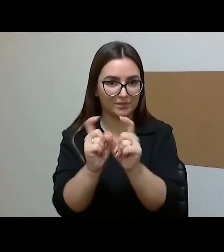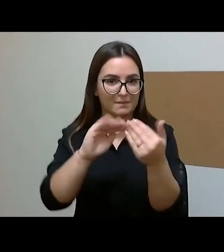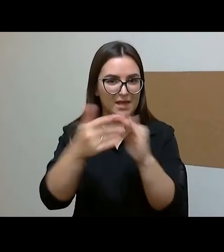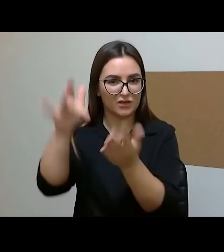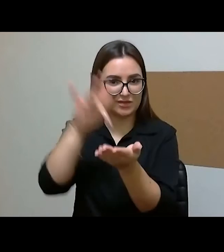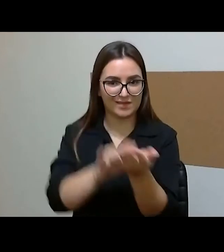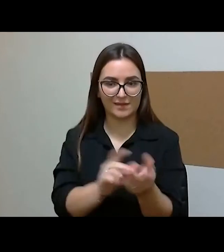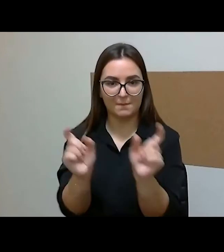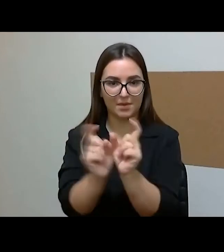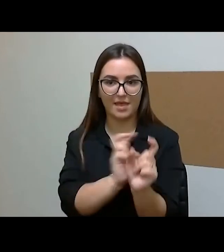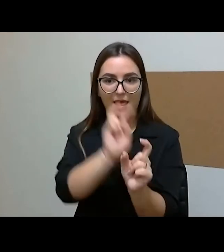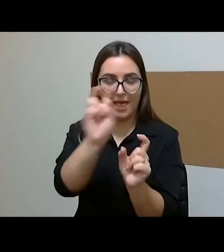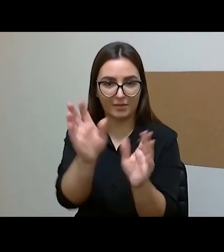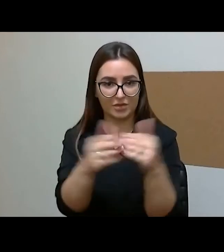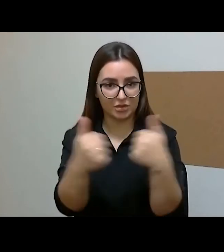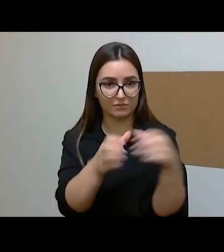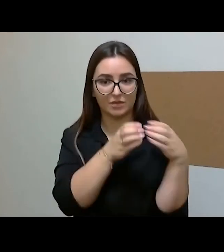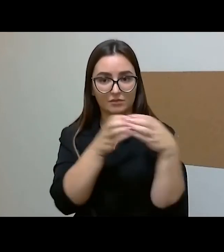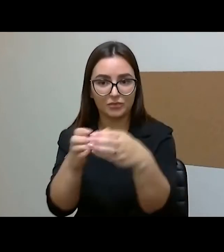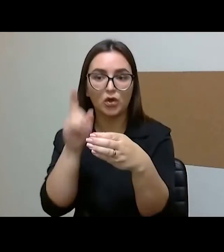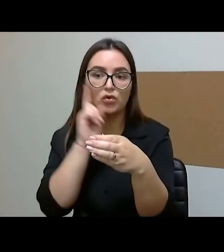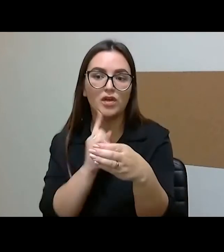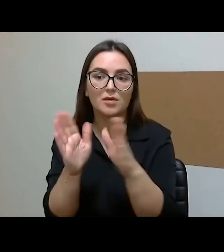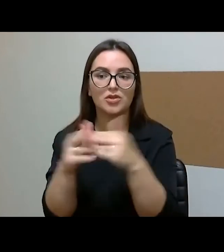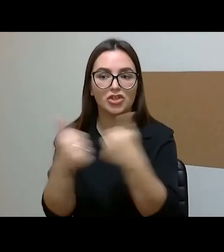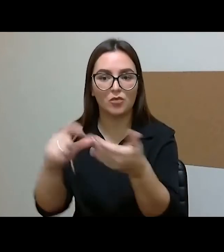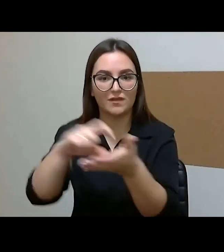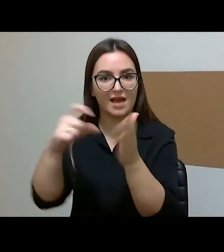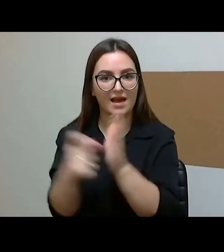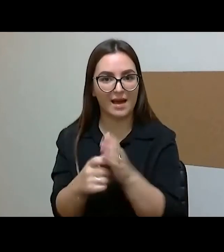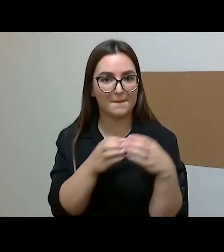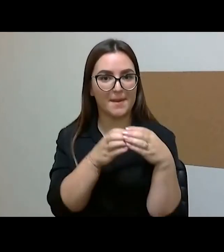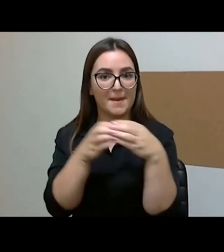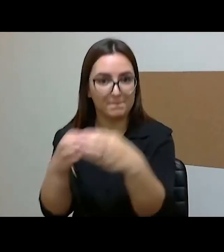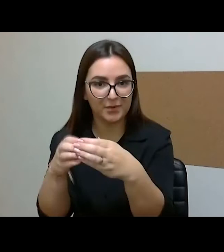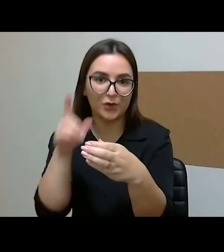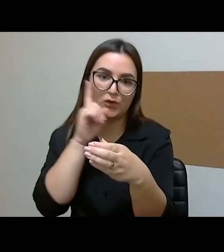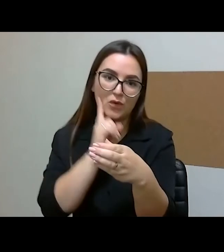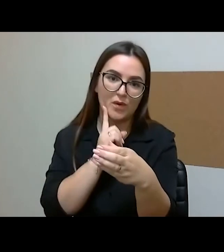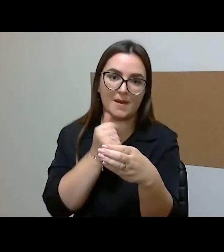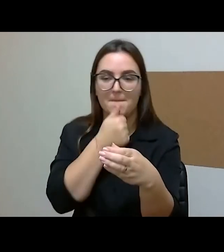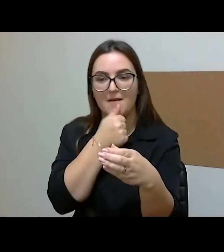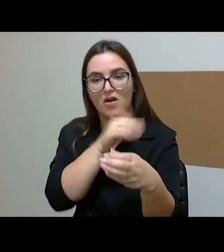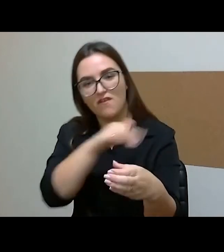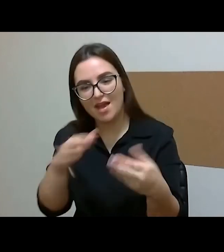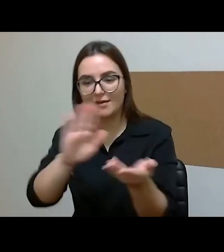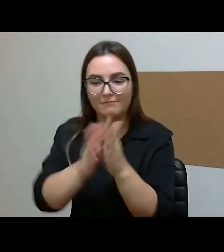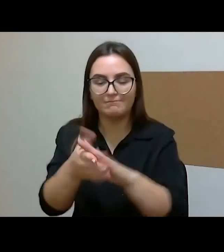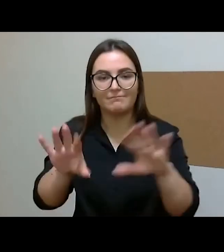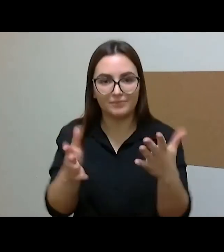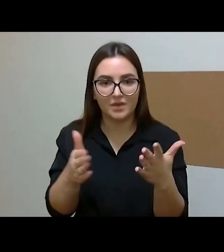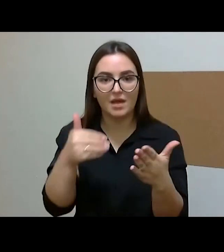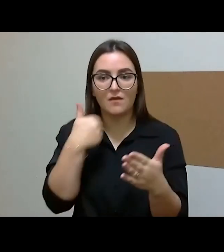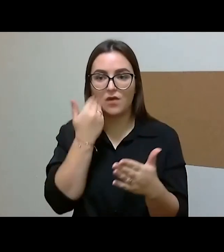mes norėjom užėjti šeimos kambarį ir sutvarkyti, žodžiu, vaiką. Ir mano vyras